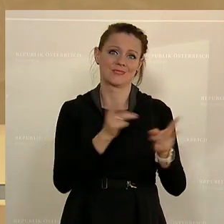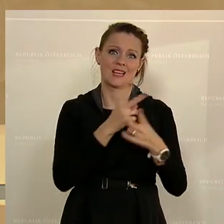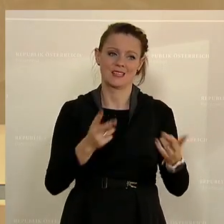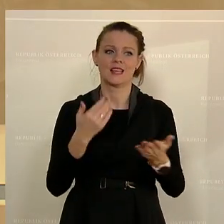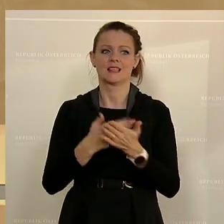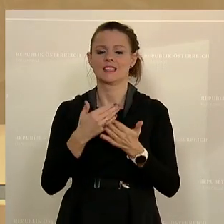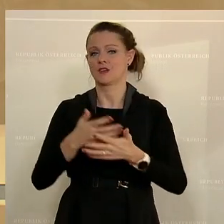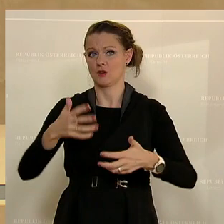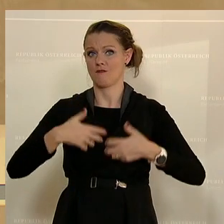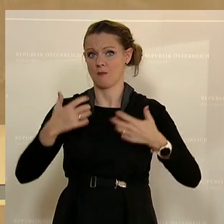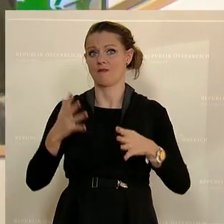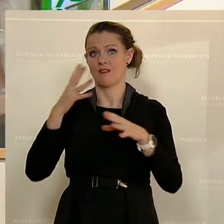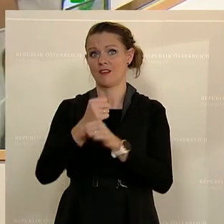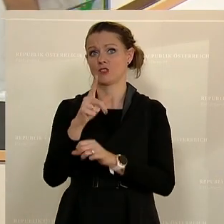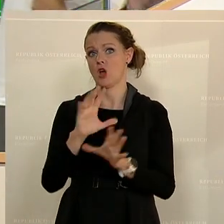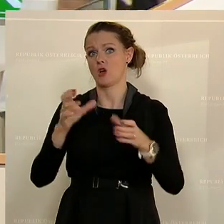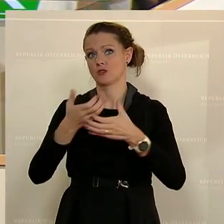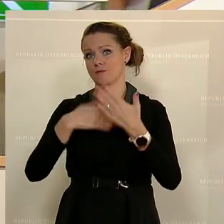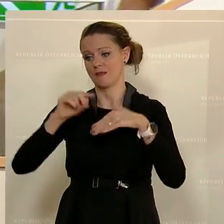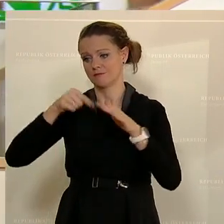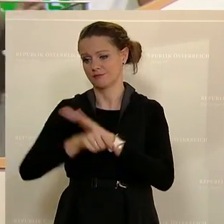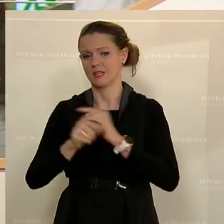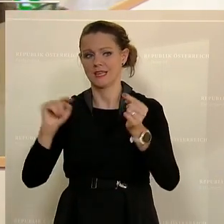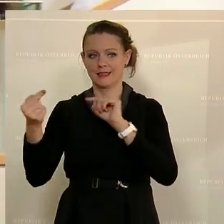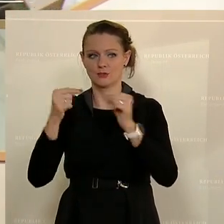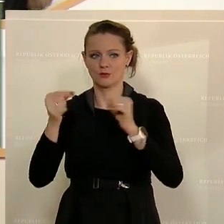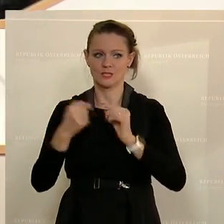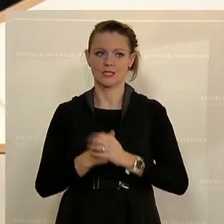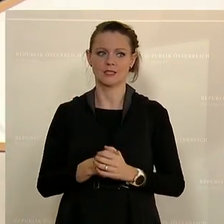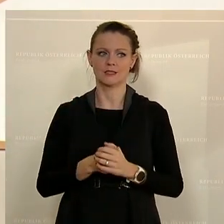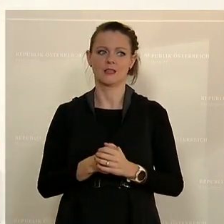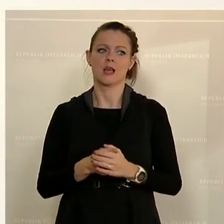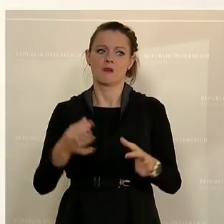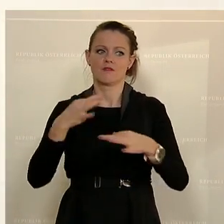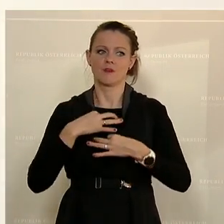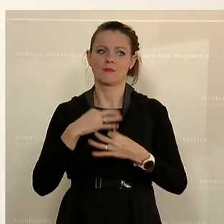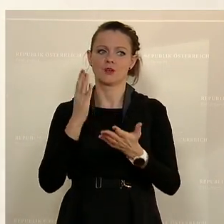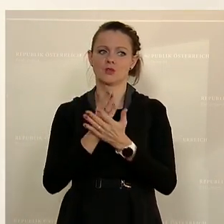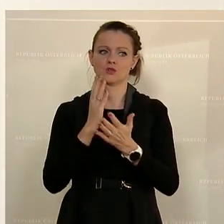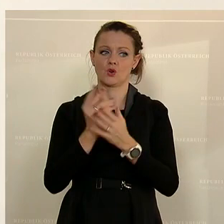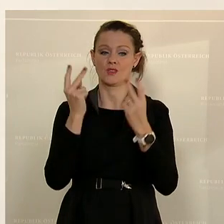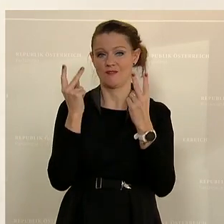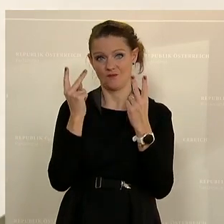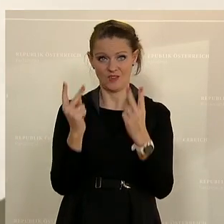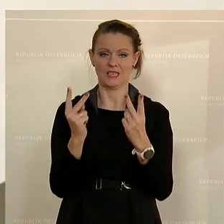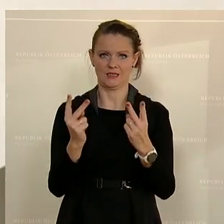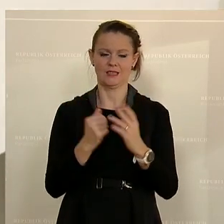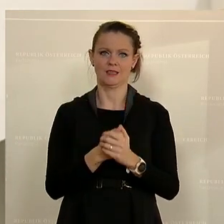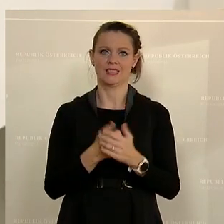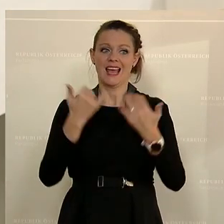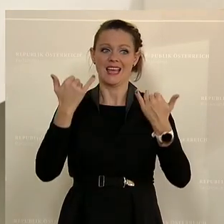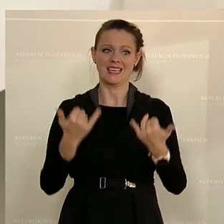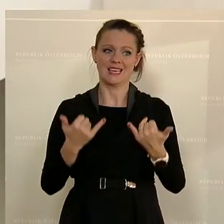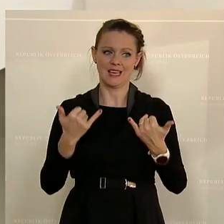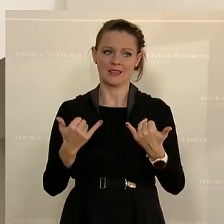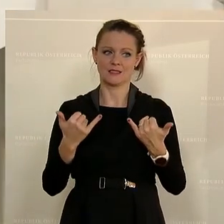auszubreiten und weiter zu diskutieren. Aus meiner Sicht ist es aber wirklich wichtig, dass wir hier diese